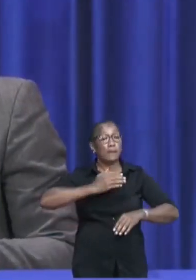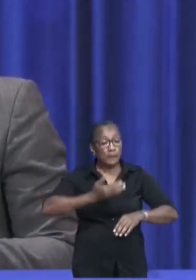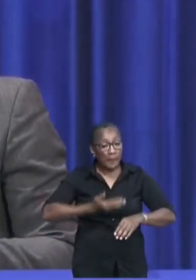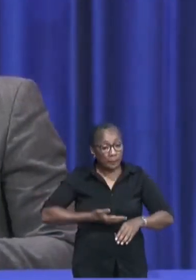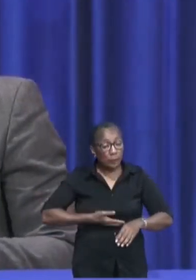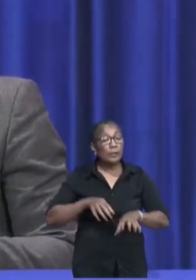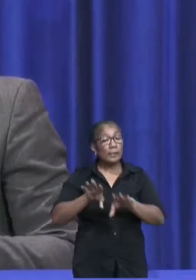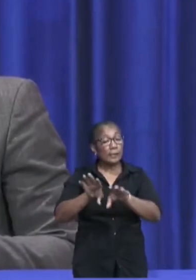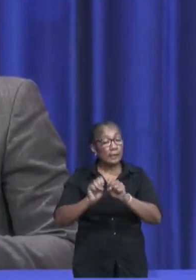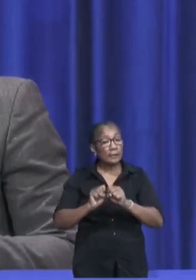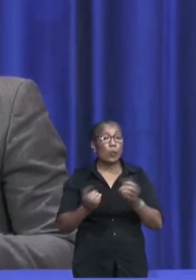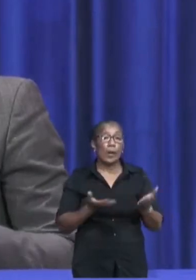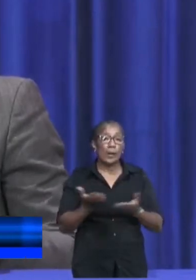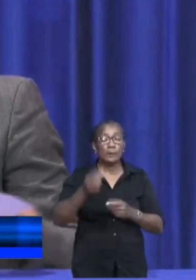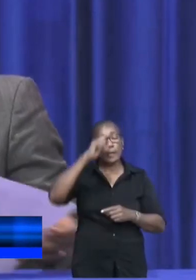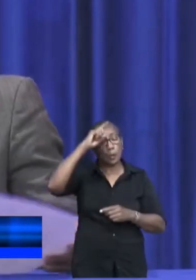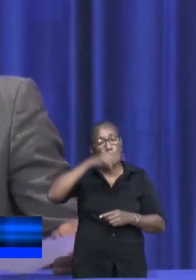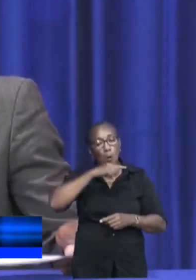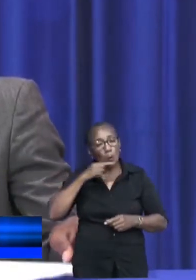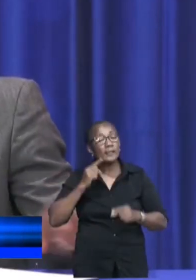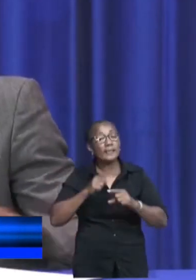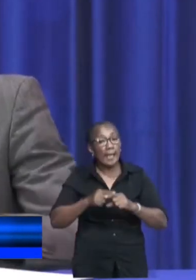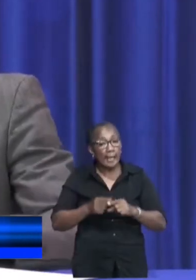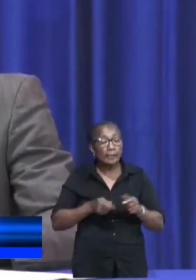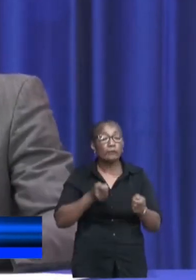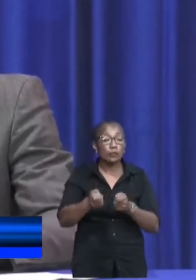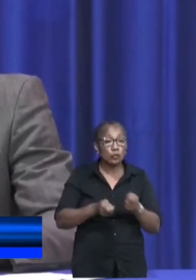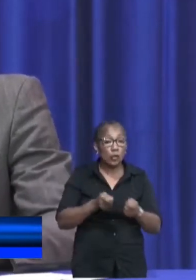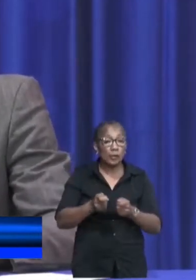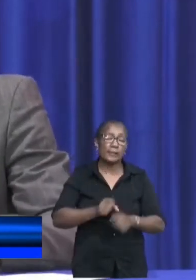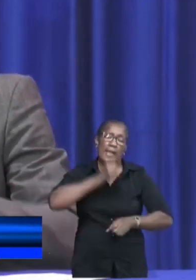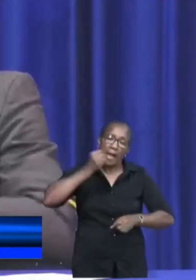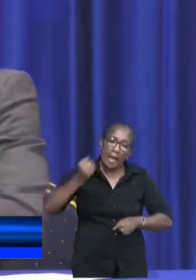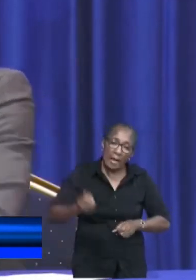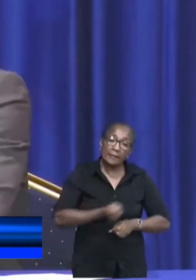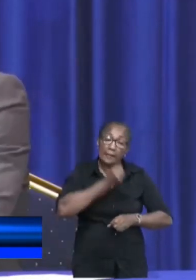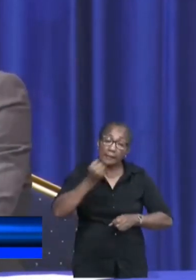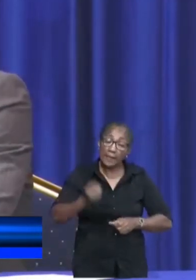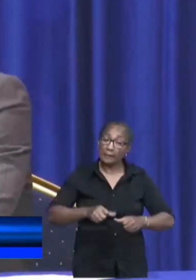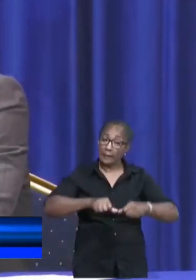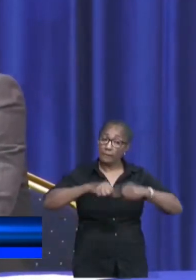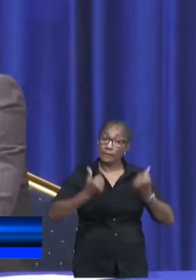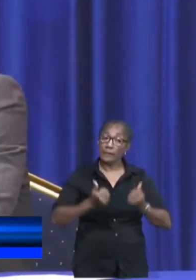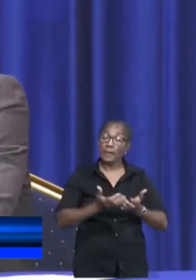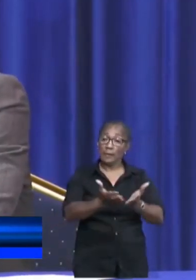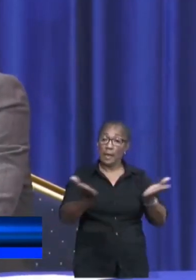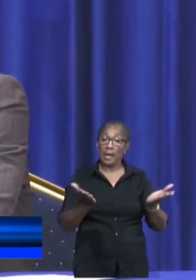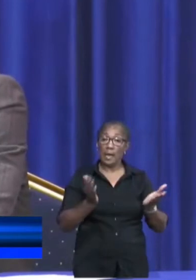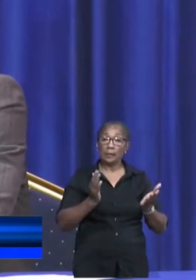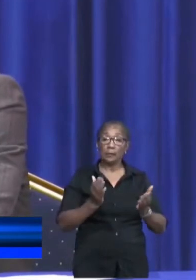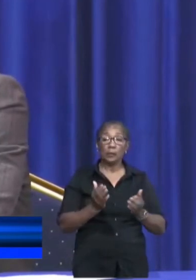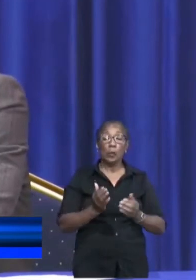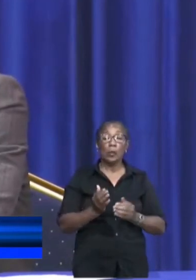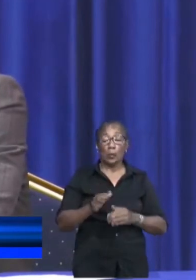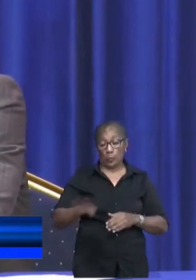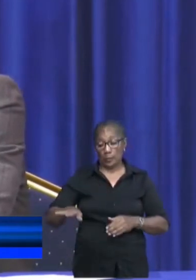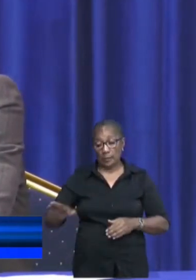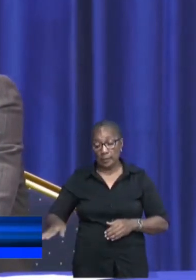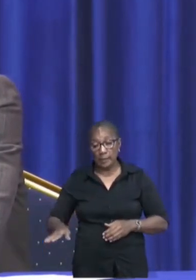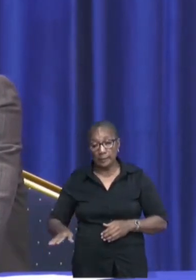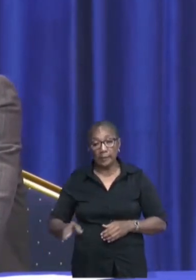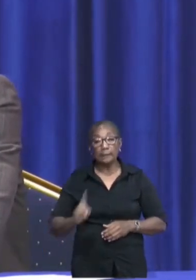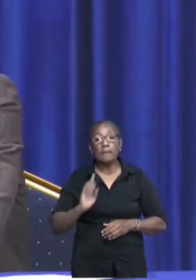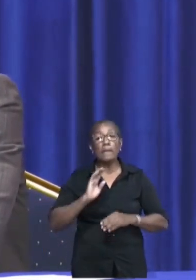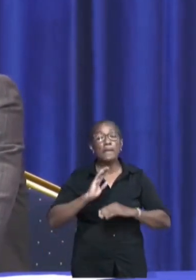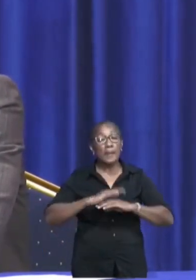initiatief waarbij de ouders en de verzorgers altijd de vrijheid hebben gehad hun kinderen al dan niet met een